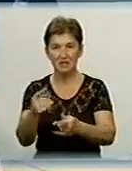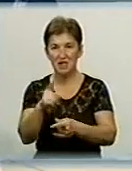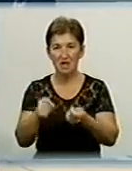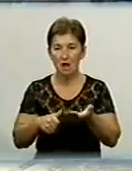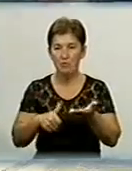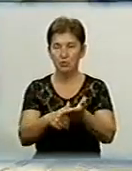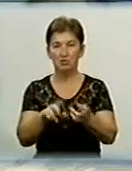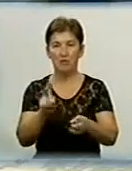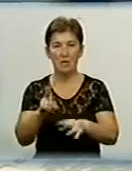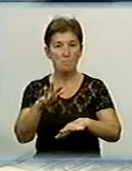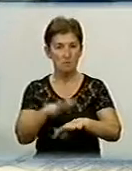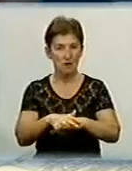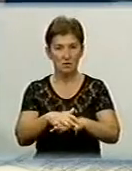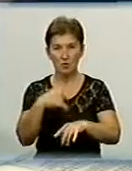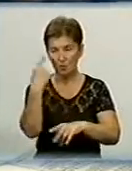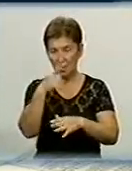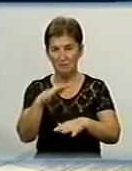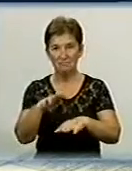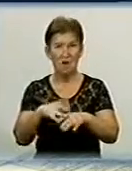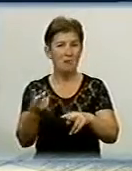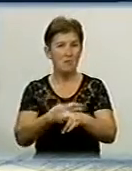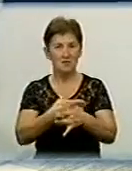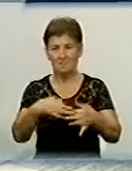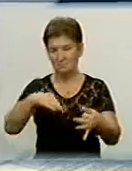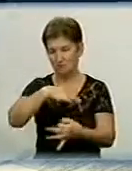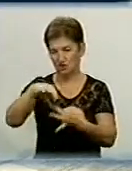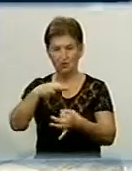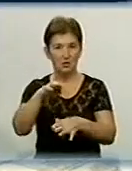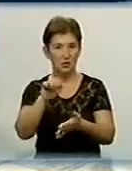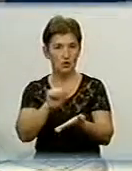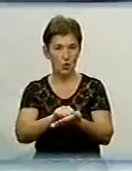оскільки ідентифікувати особу тепер зможуть без зайвих документів з державного реєстру.